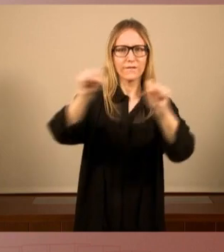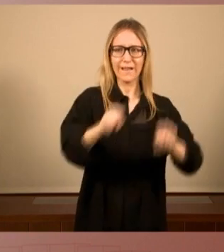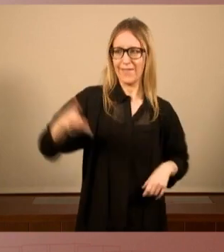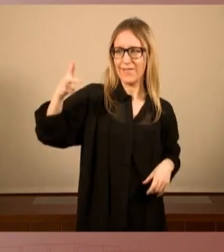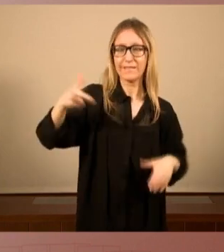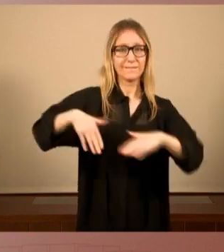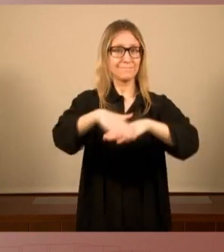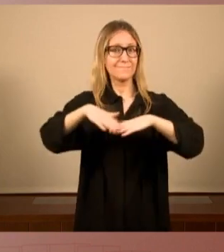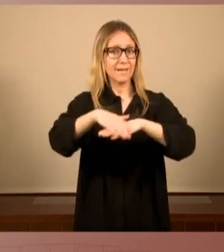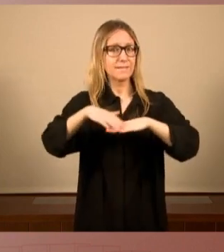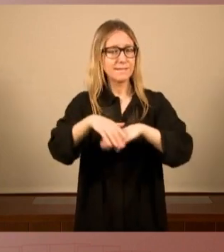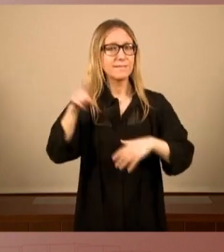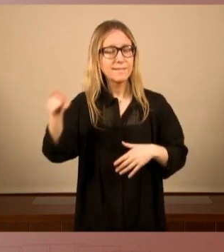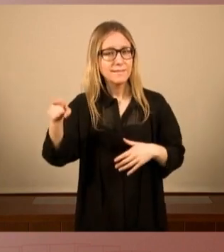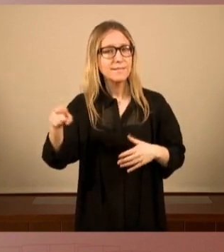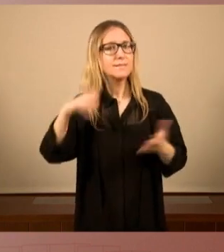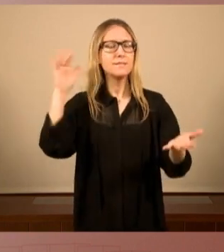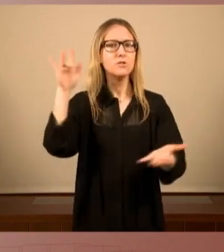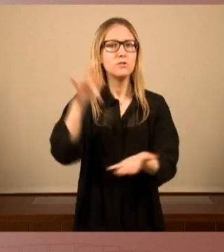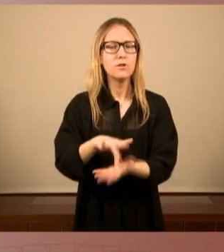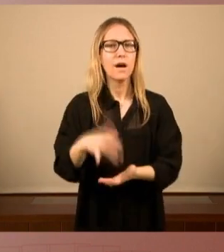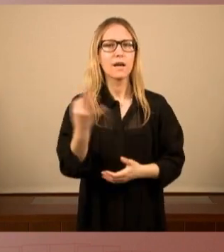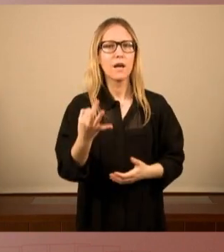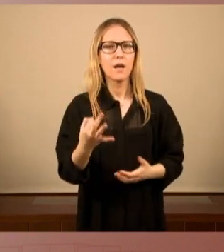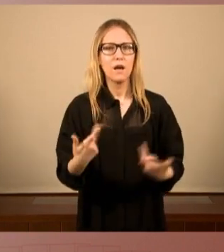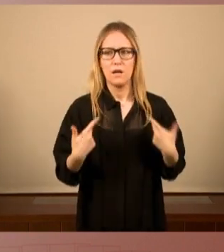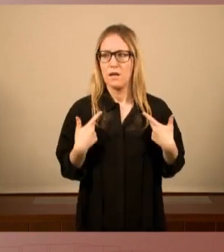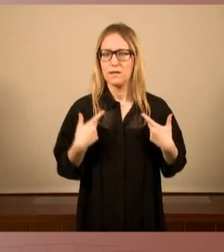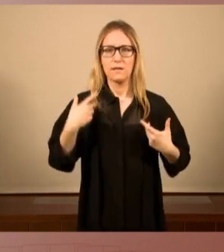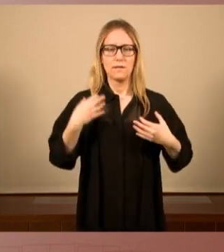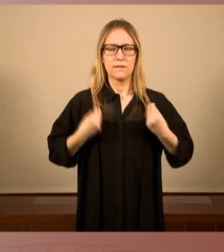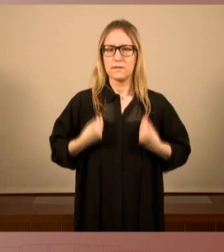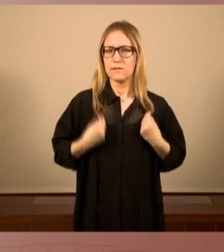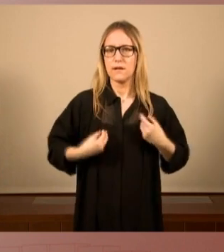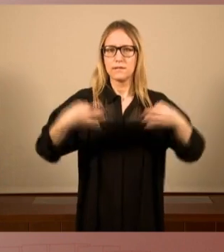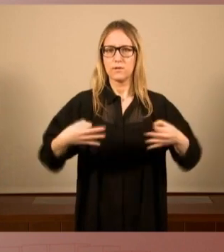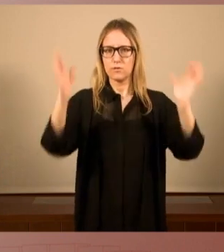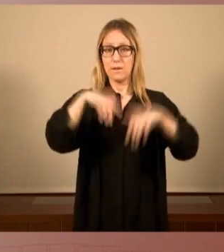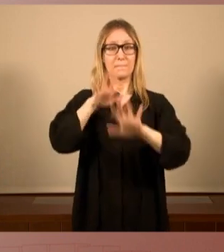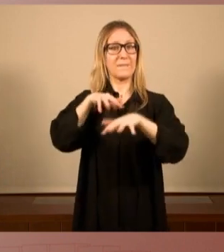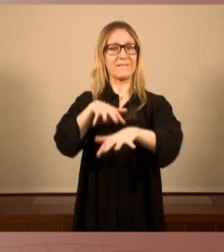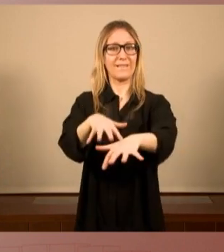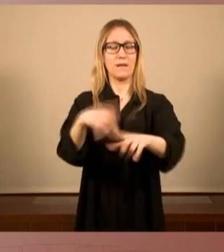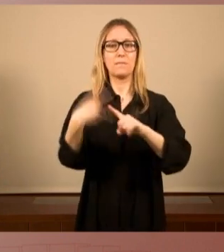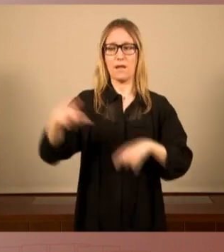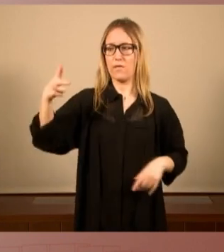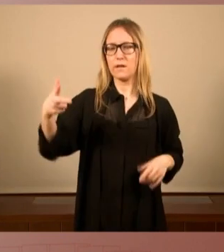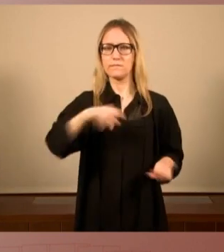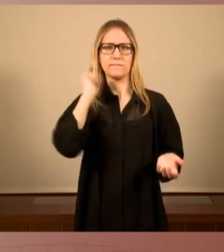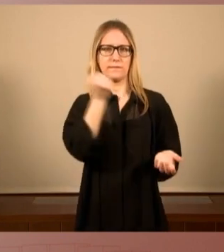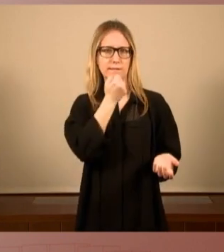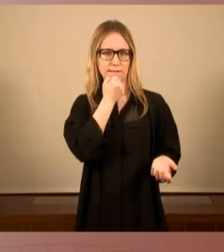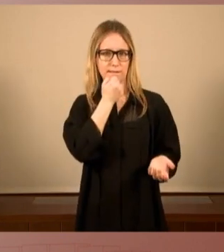es trobin que pateixen inseguretat quan es manifesten perquè el seu dret a la protesta